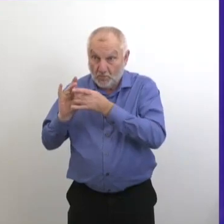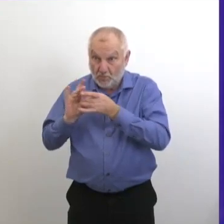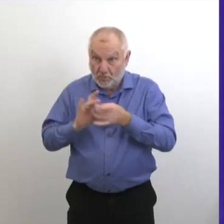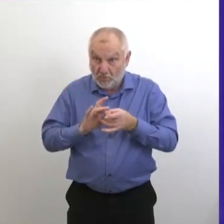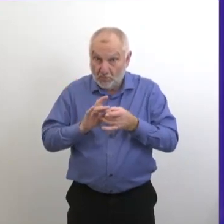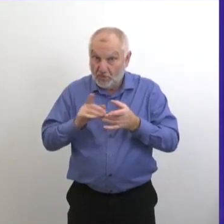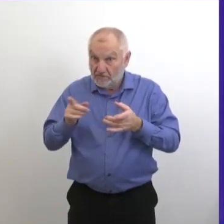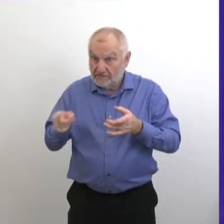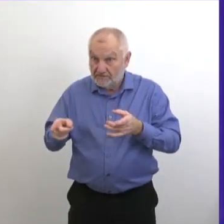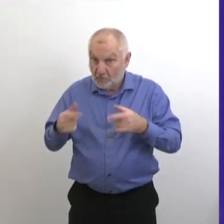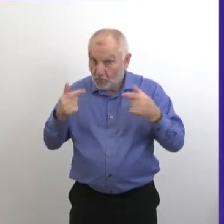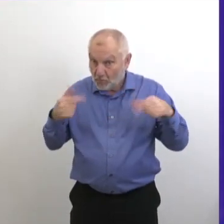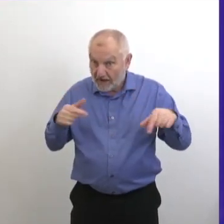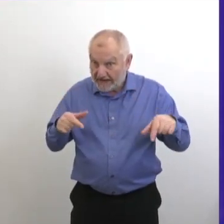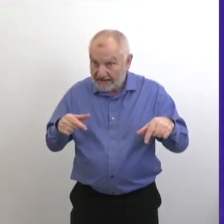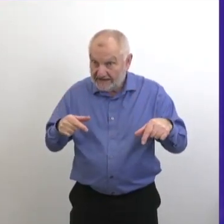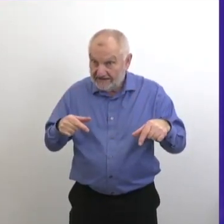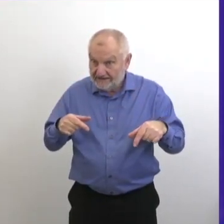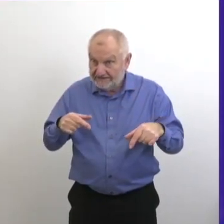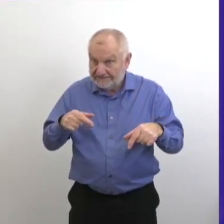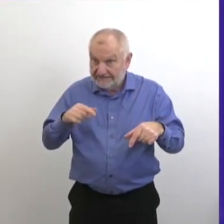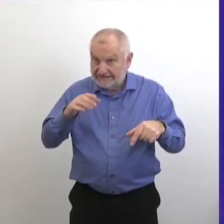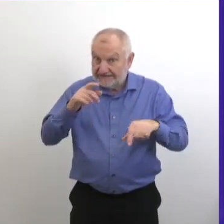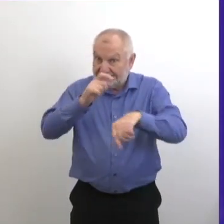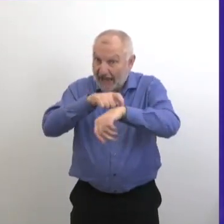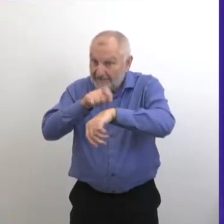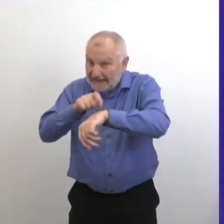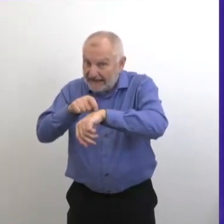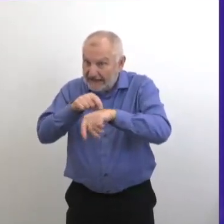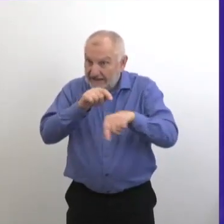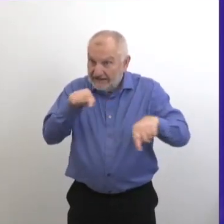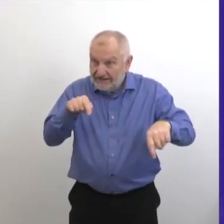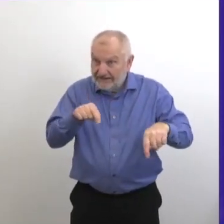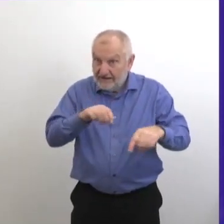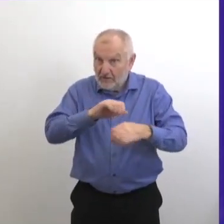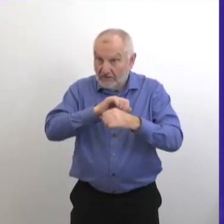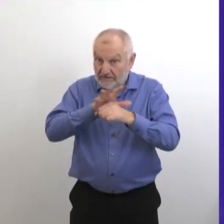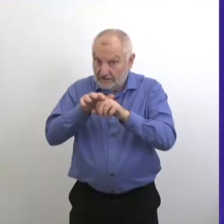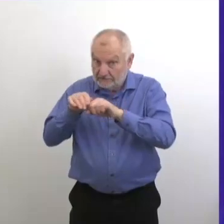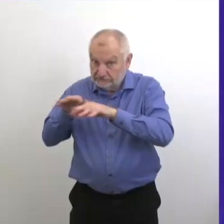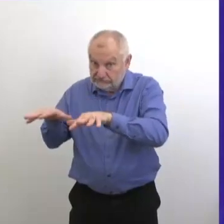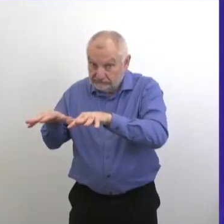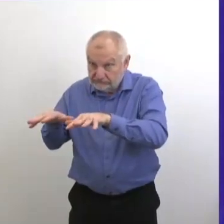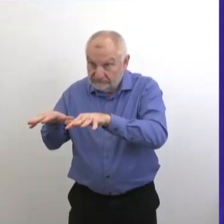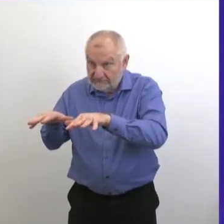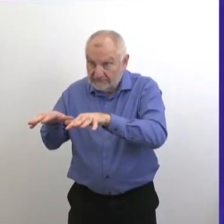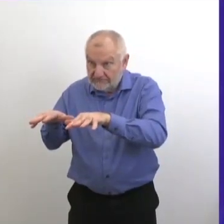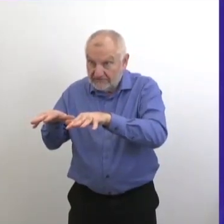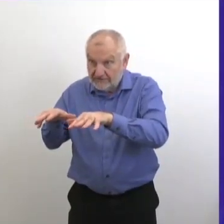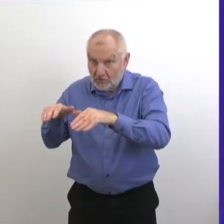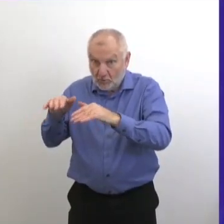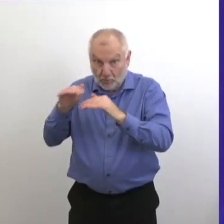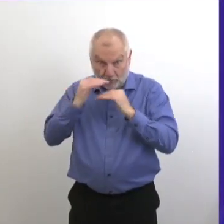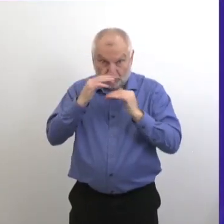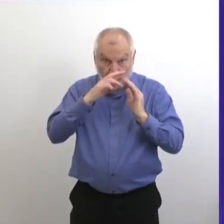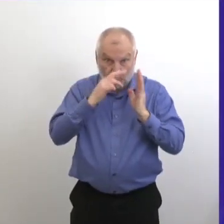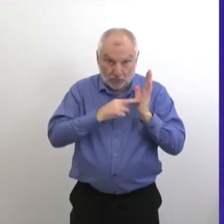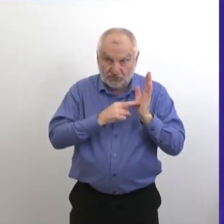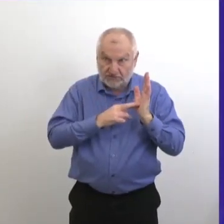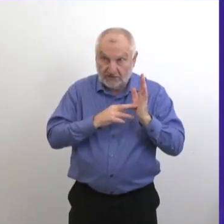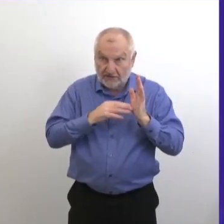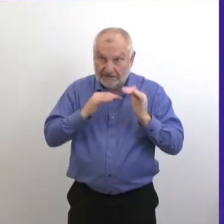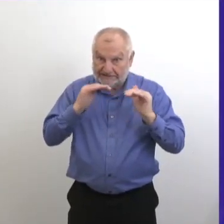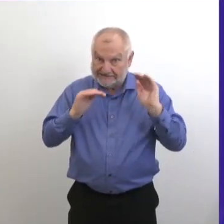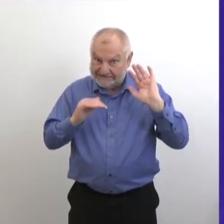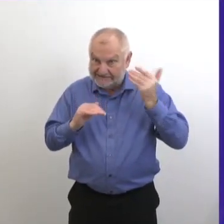passé, mais ce n pas à cause de la manière dont le virus se transmet. Nous avons mis ces restrictions en place parce que les